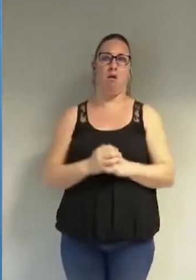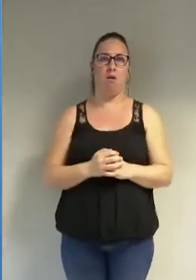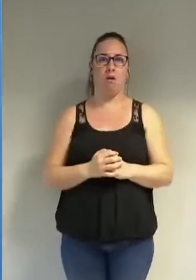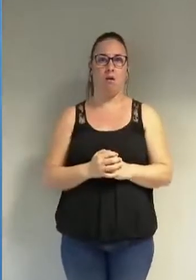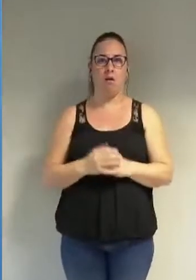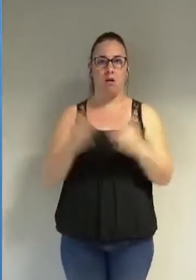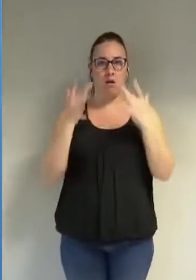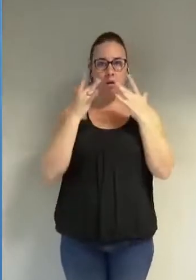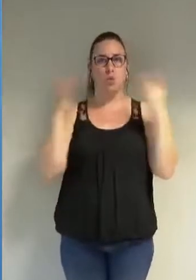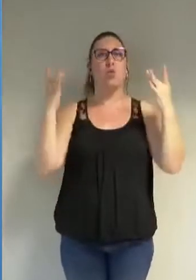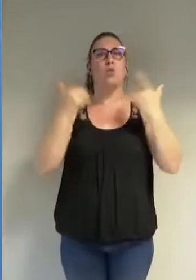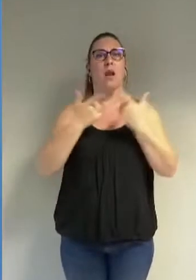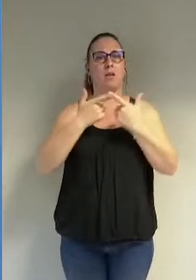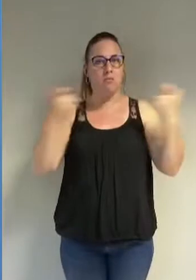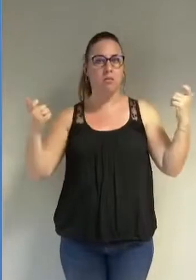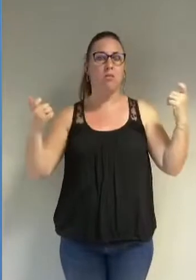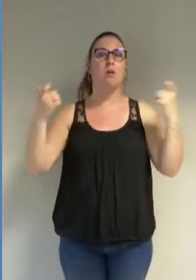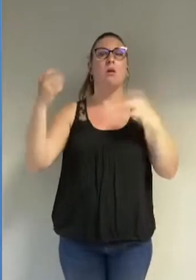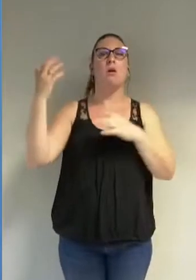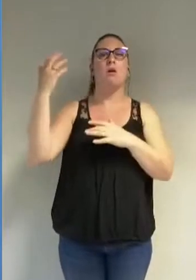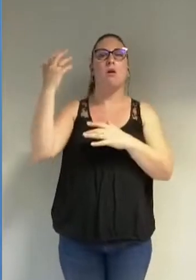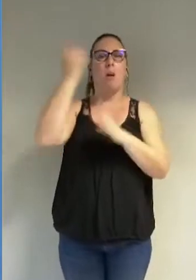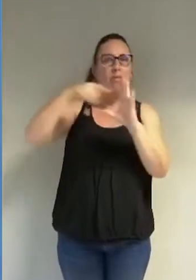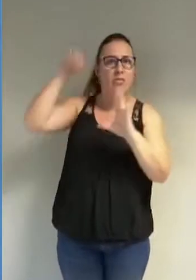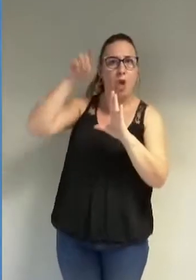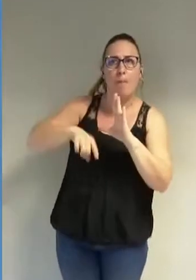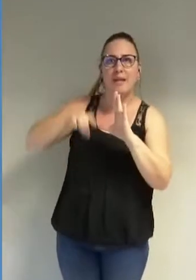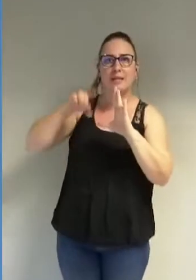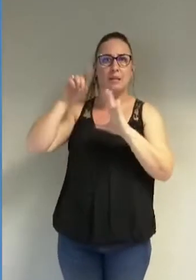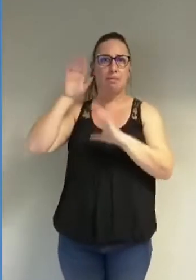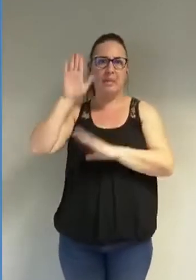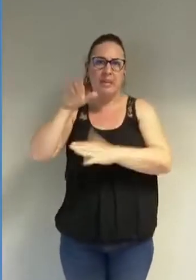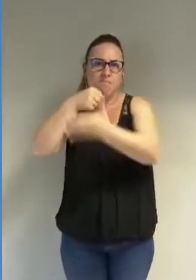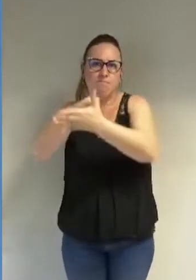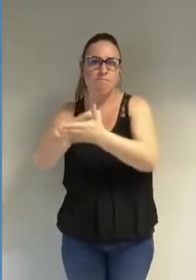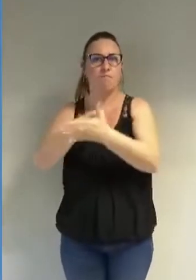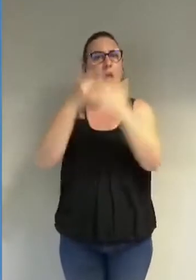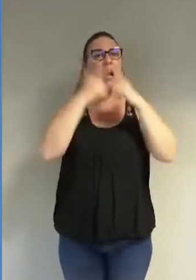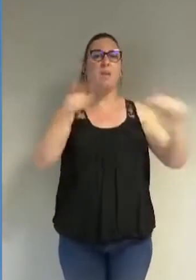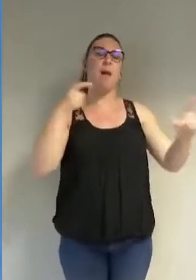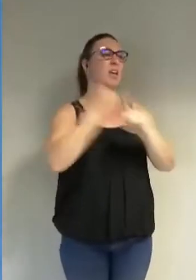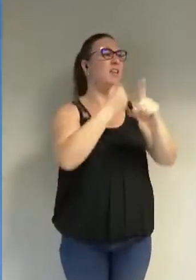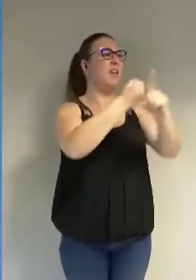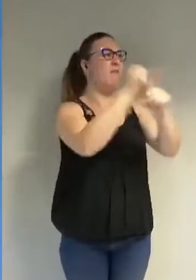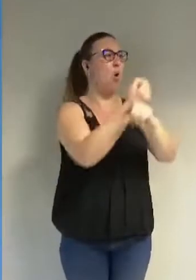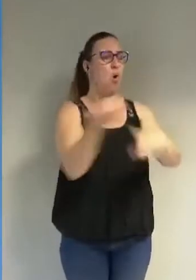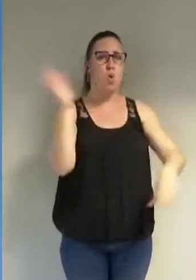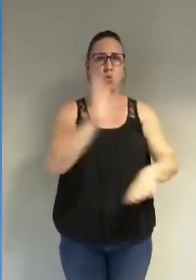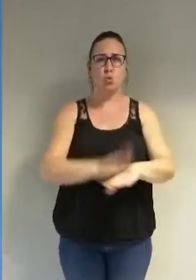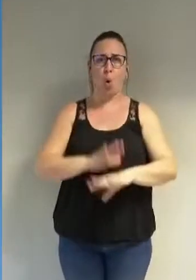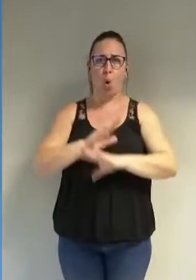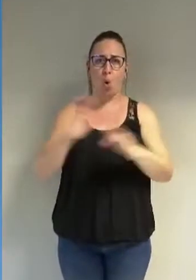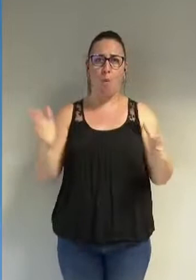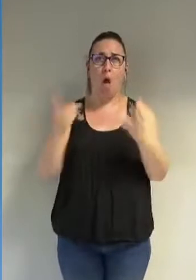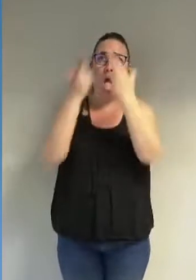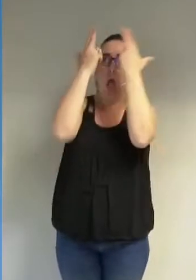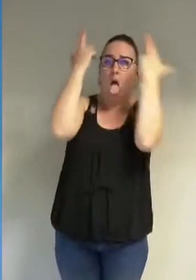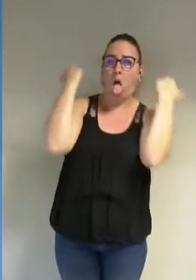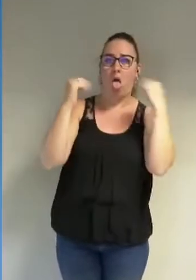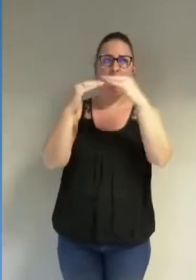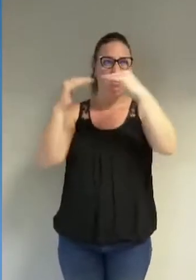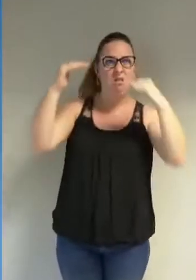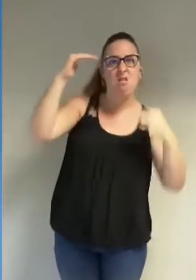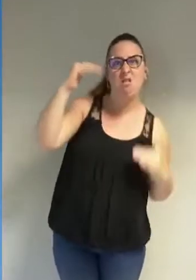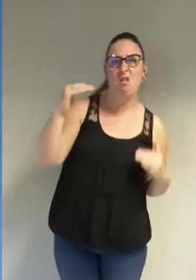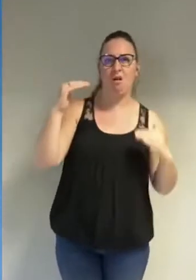culturelle dogmatique prétend défendre la liberté en imposant la soumission ce